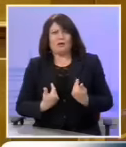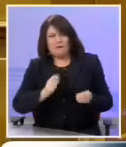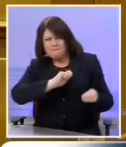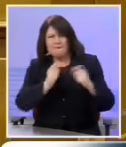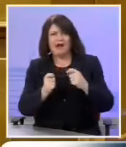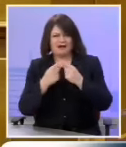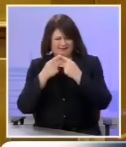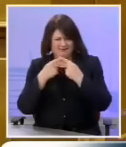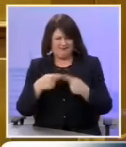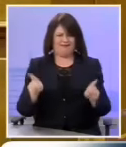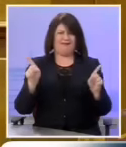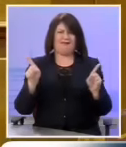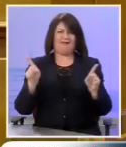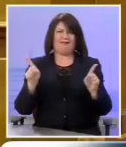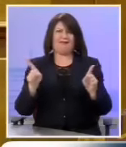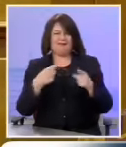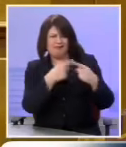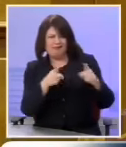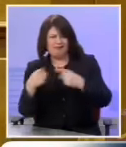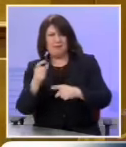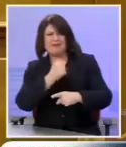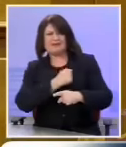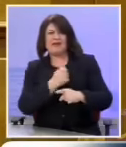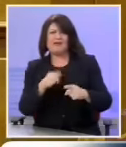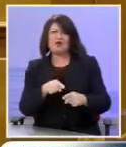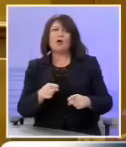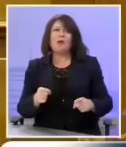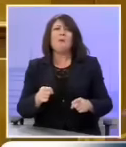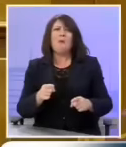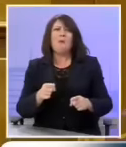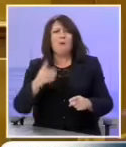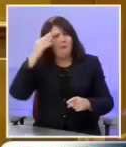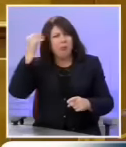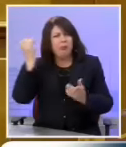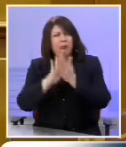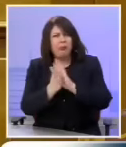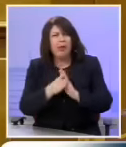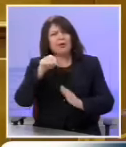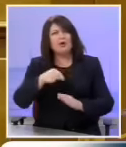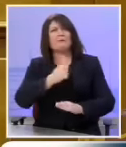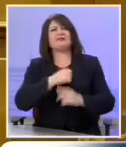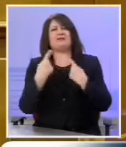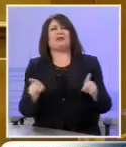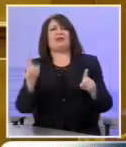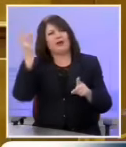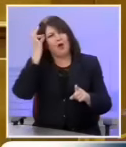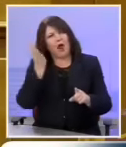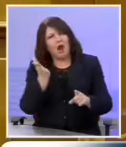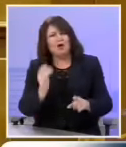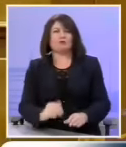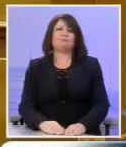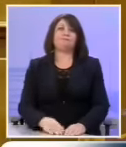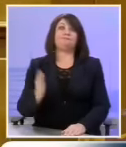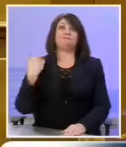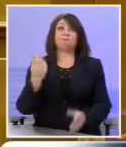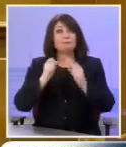ακραίο, τόσο κραυγαλαίο τρόπο. Ακριβώς λοιπόν επειδή έχει γίνει αυτή η ιστορικά